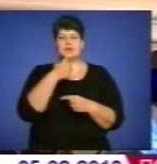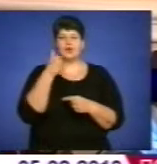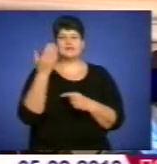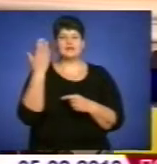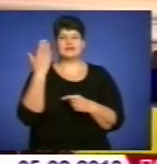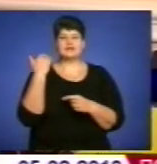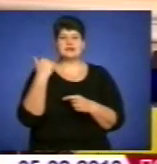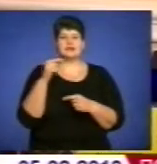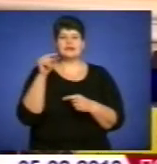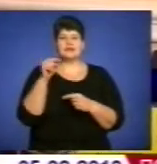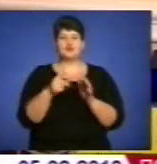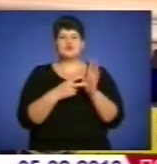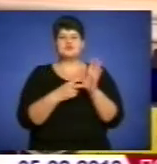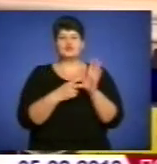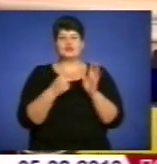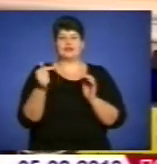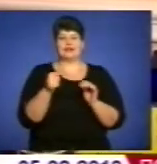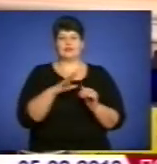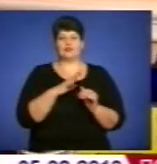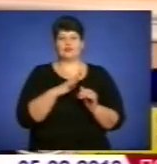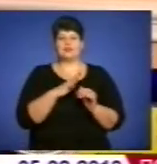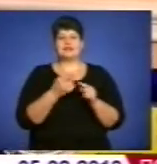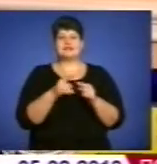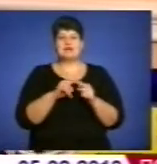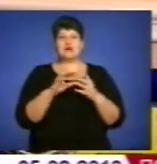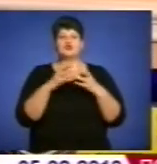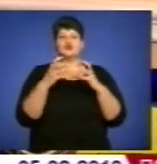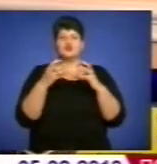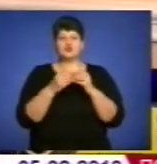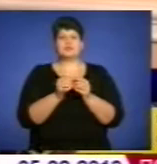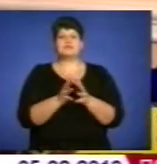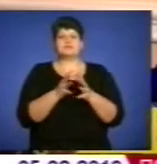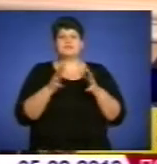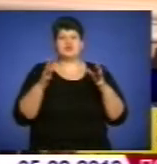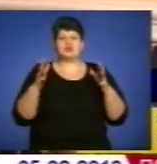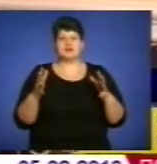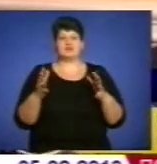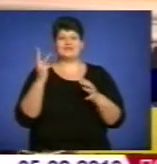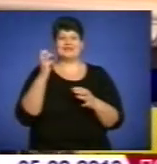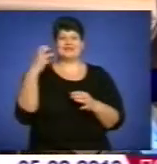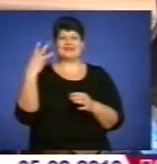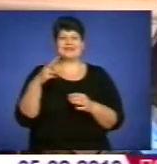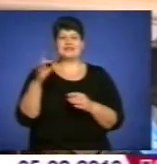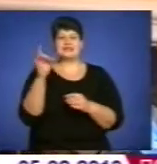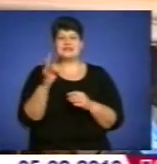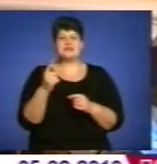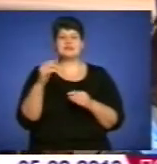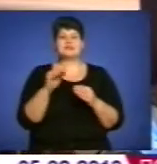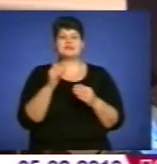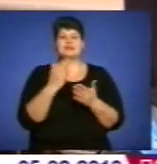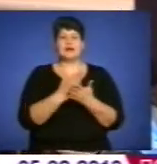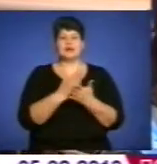несплату 1700 гривень. На даний час ця сума зросла більше, як у 330 разів і станом на перше